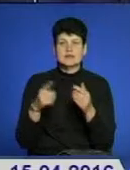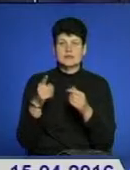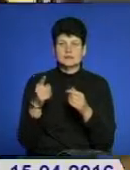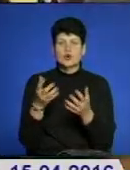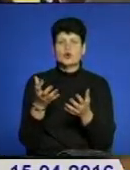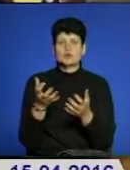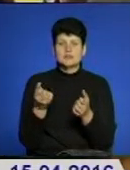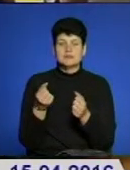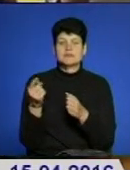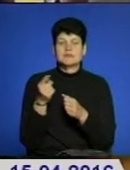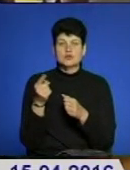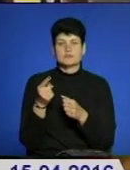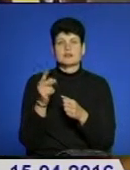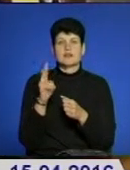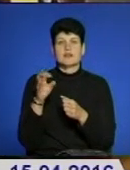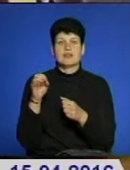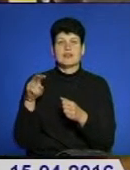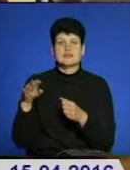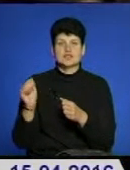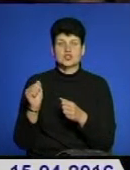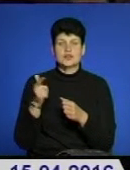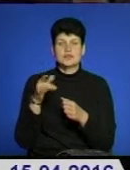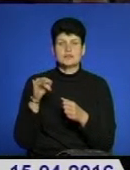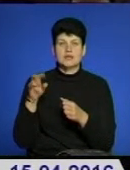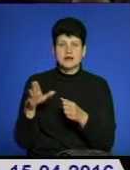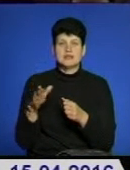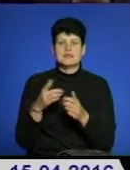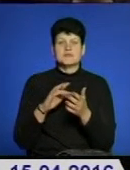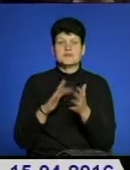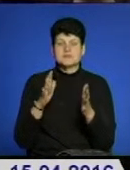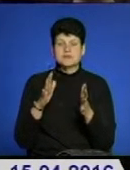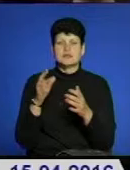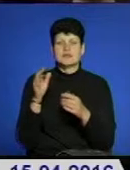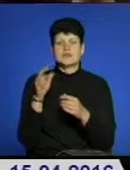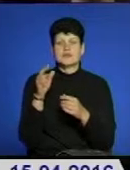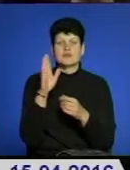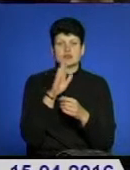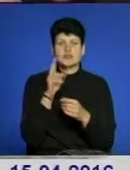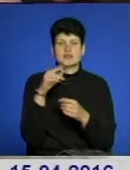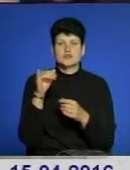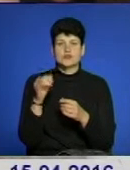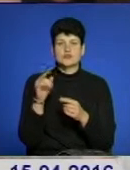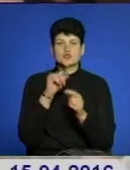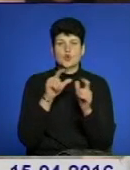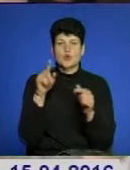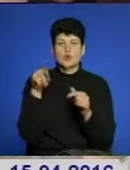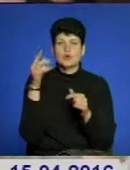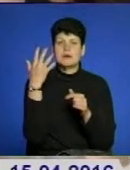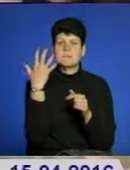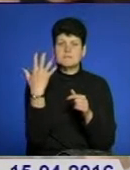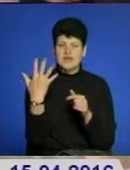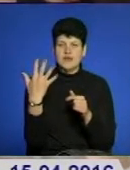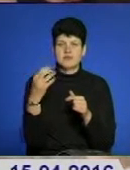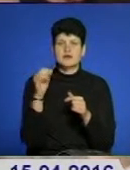Маргасова Тернопільська класична гімназія. Серед срідних медалістів Вікторія Віддяшова спеціалізована школа номер 5, Андрій Потіха,